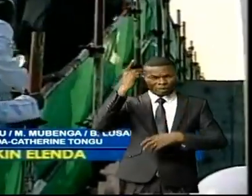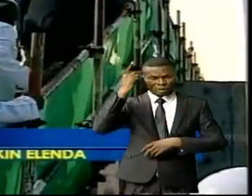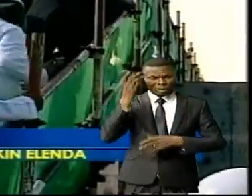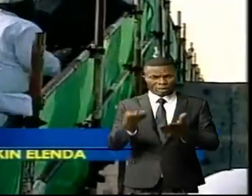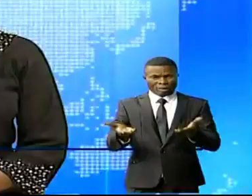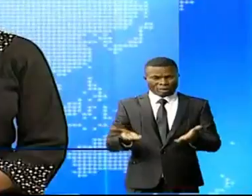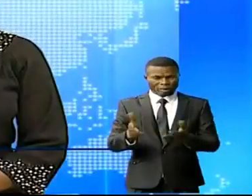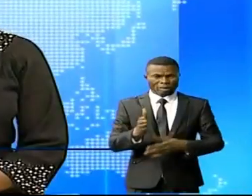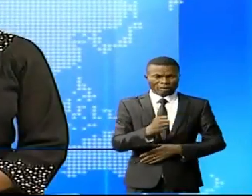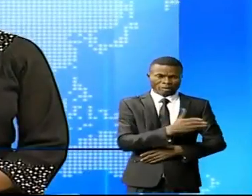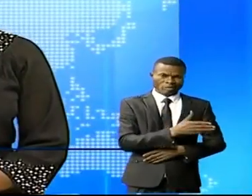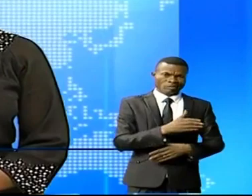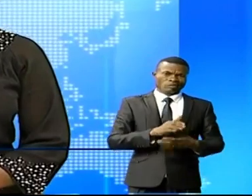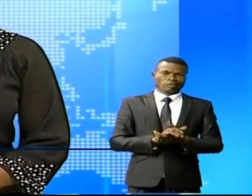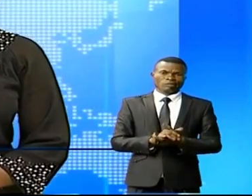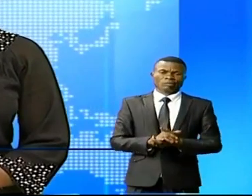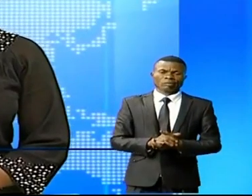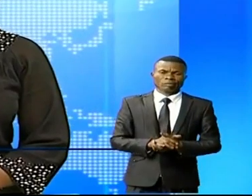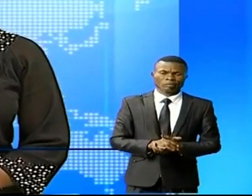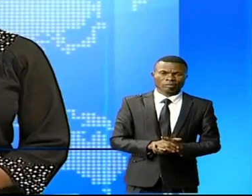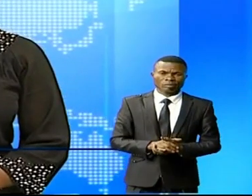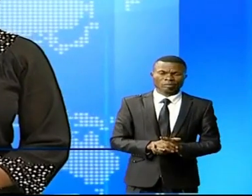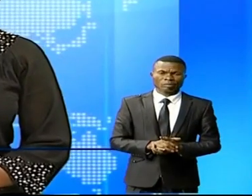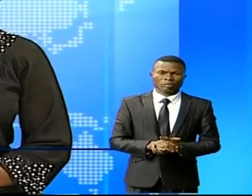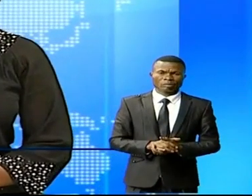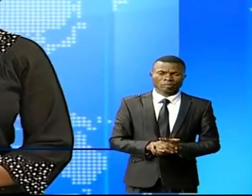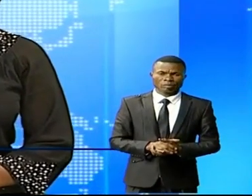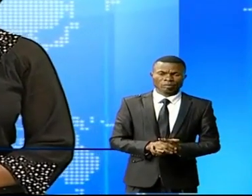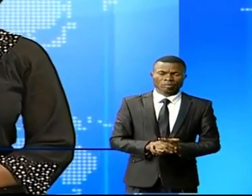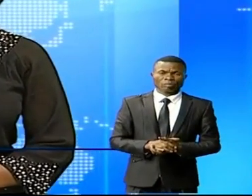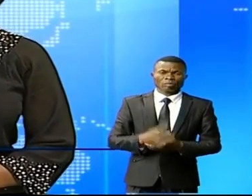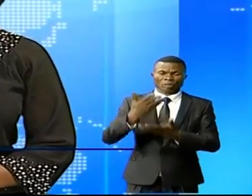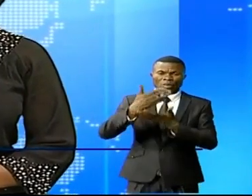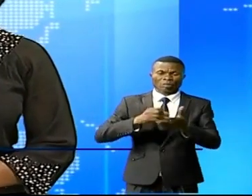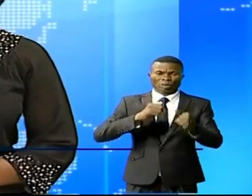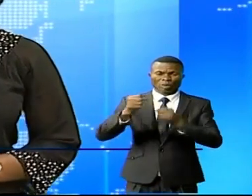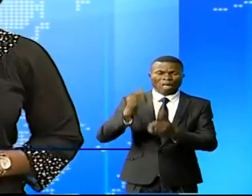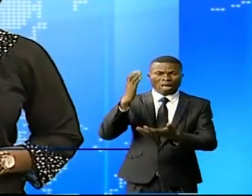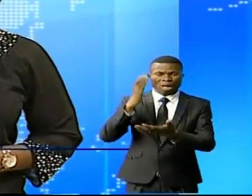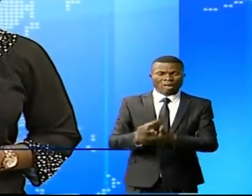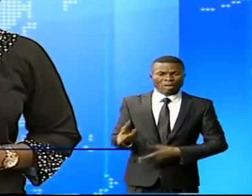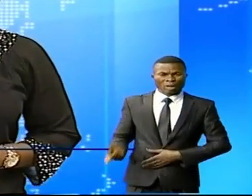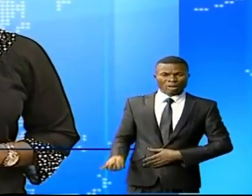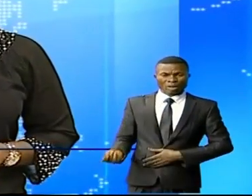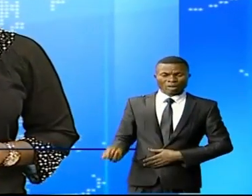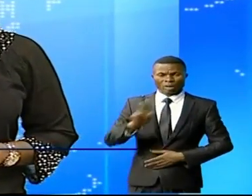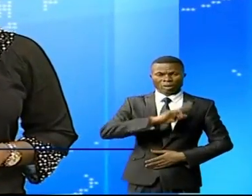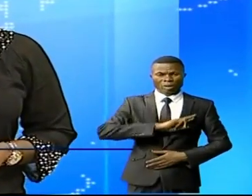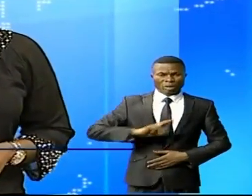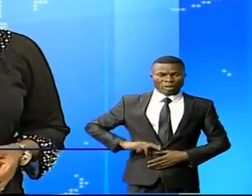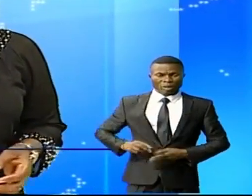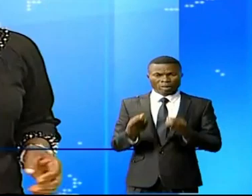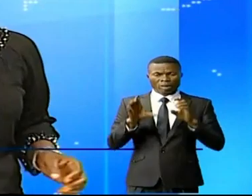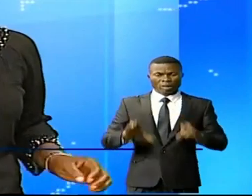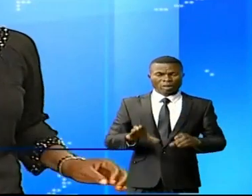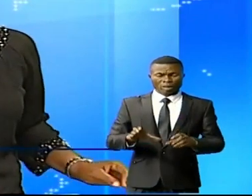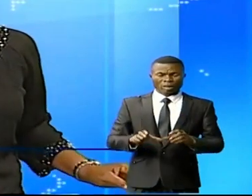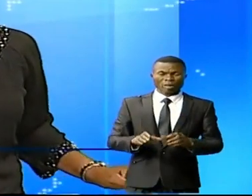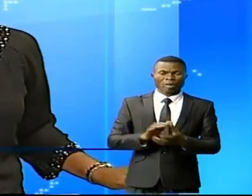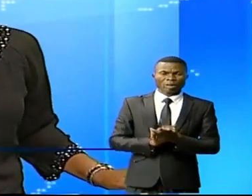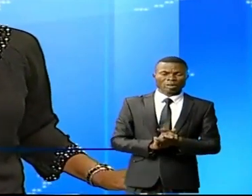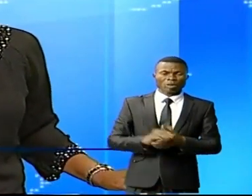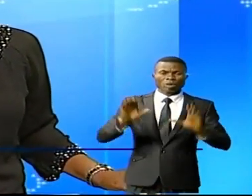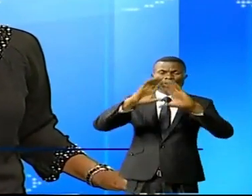Kinshasa. L'état de lutte contre la corruption en République démocratique du Congo est évalué par la